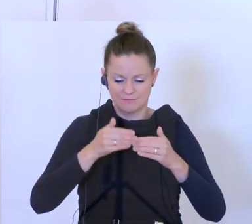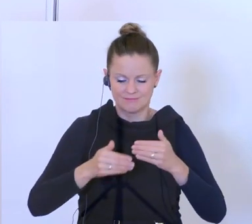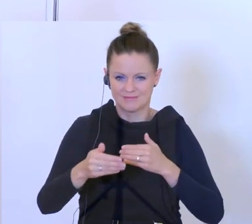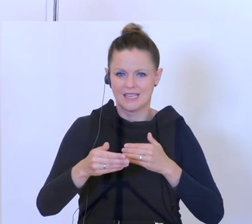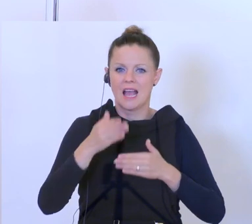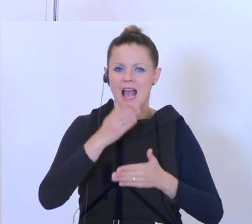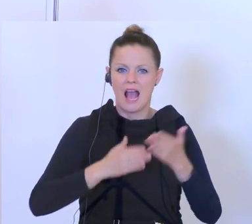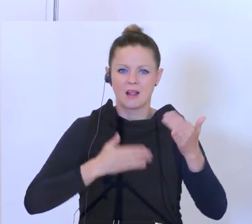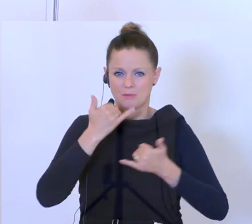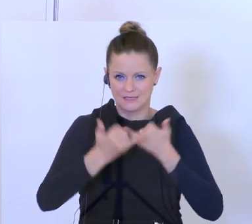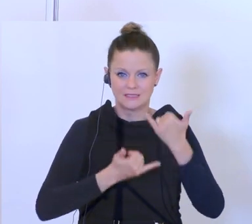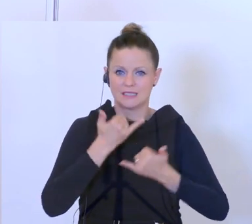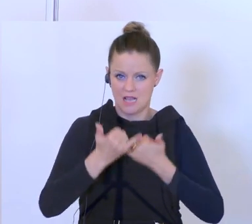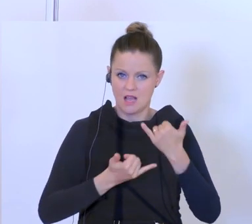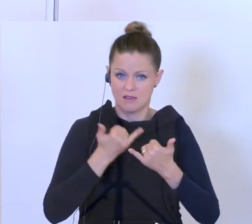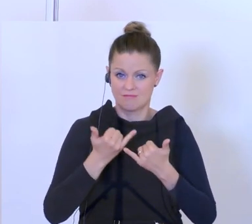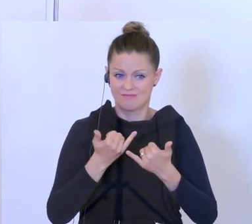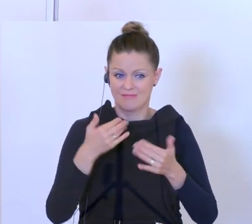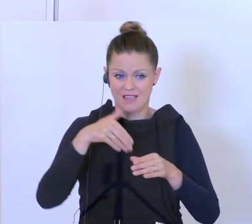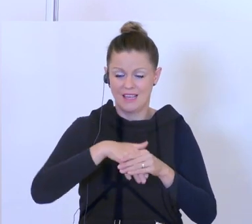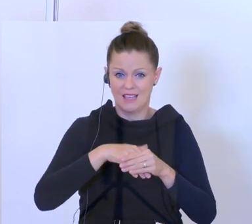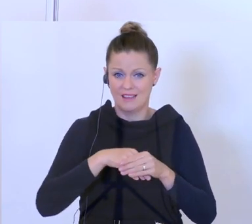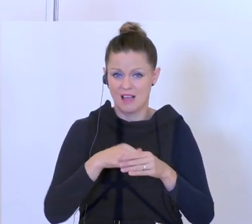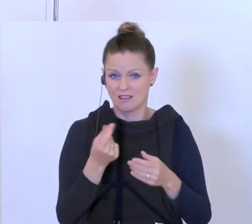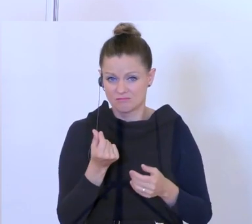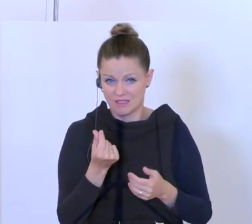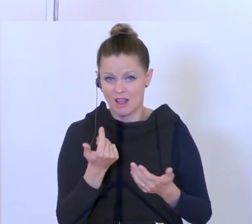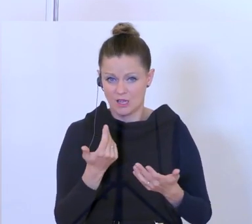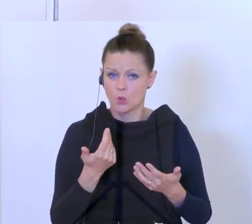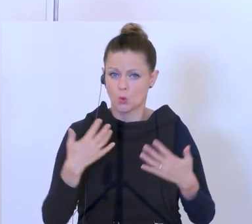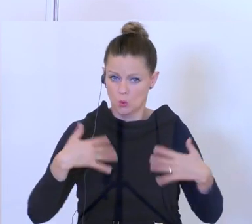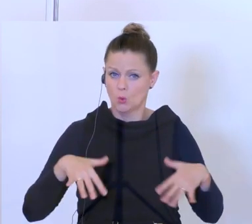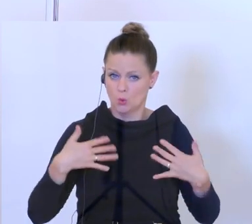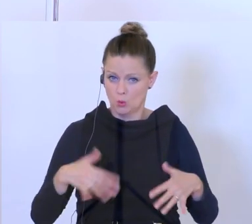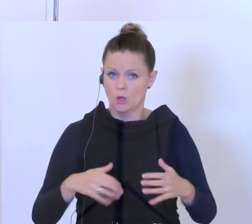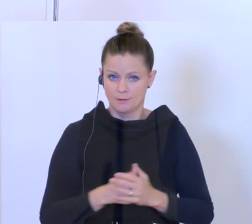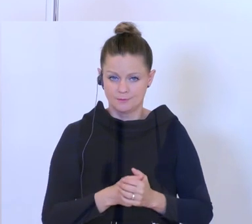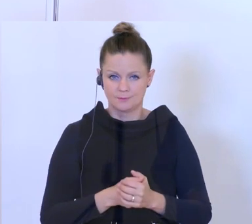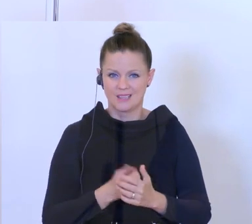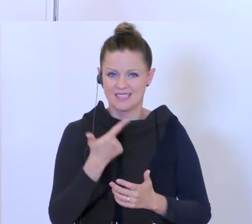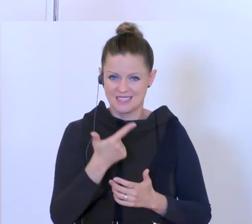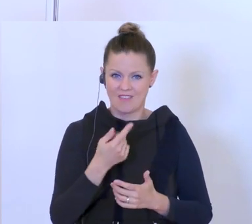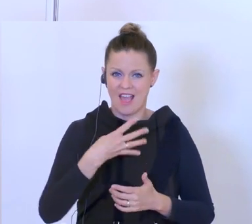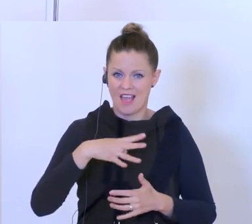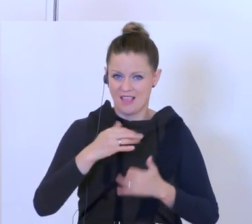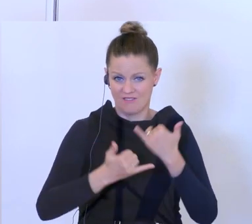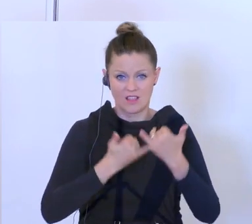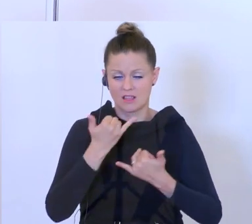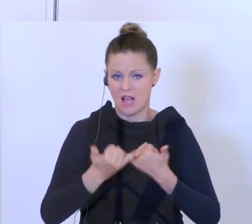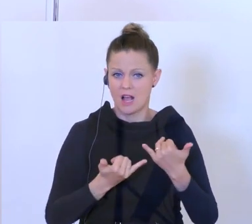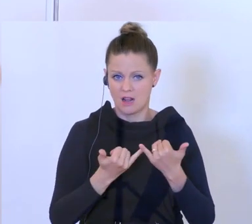da kommen schon Beträge zustande, die sich eben sehen lassen können. Zwei Quartale und